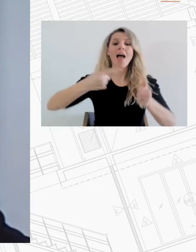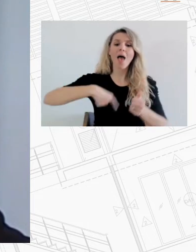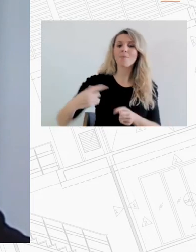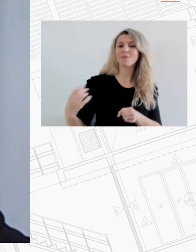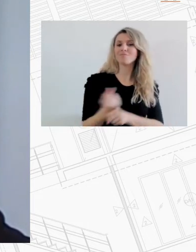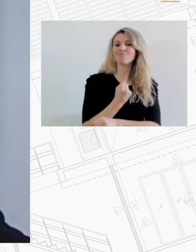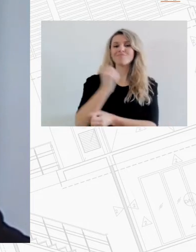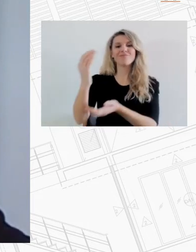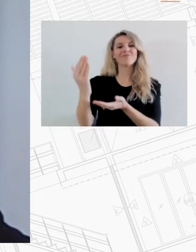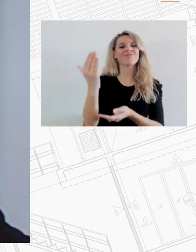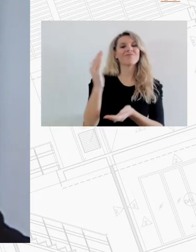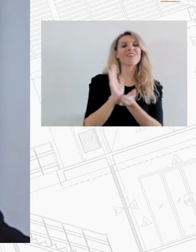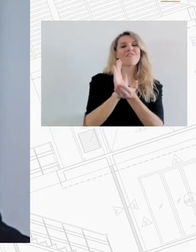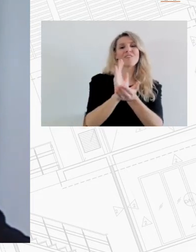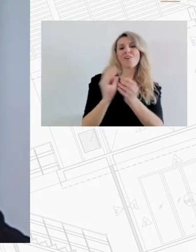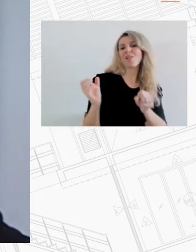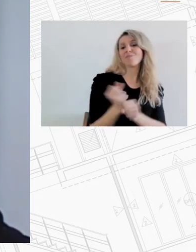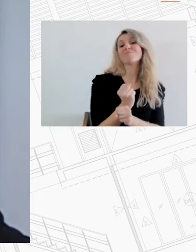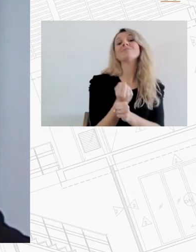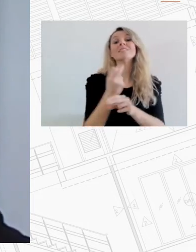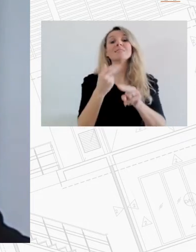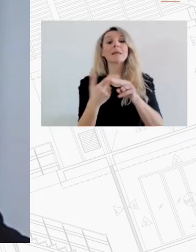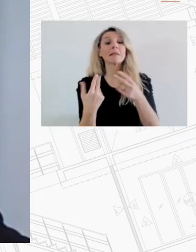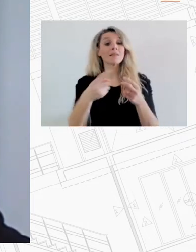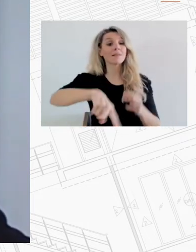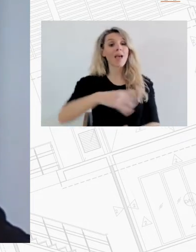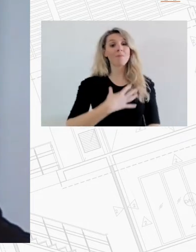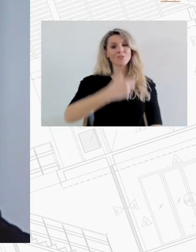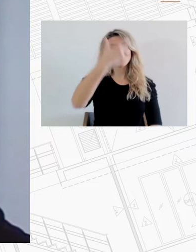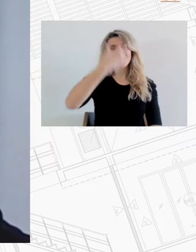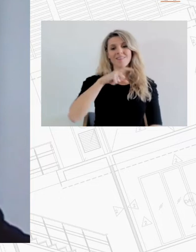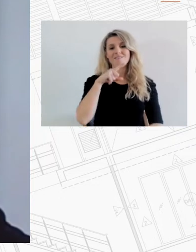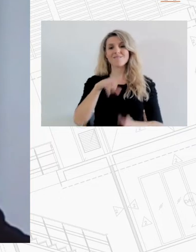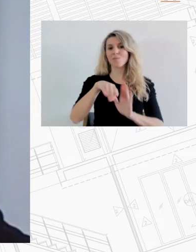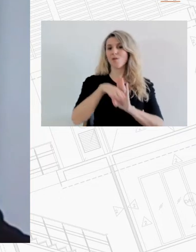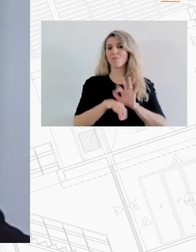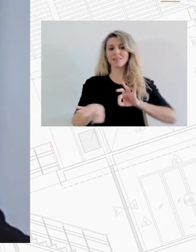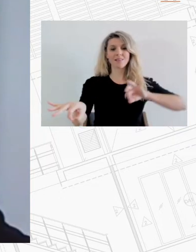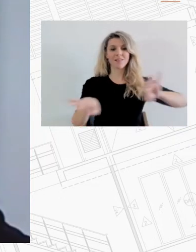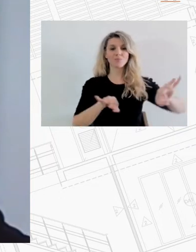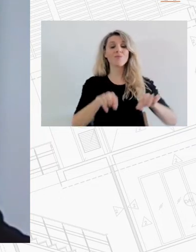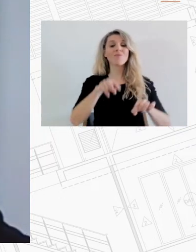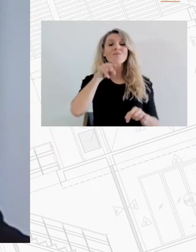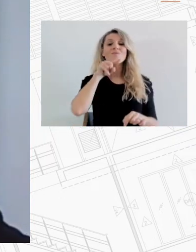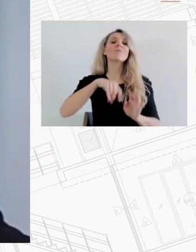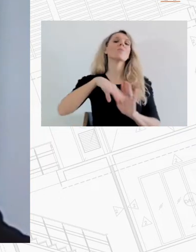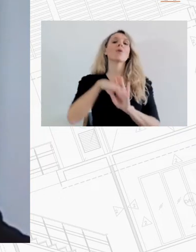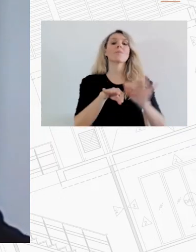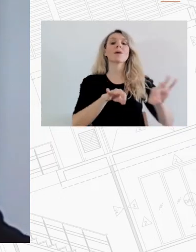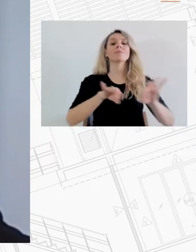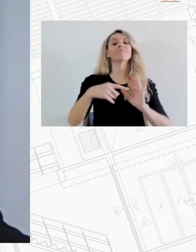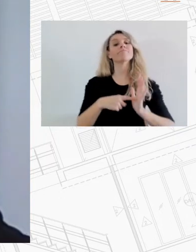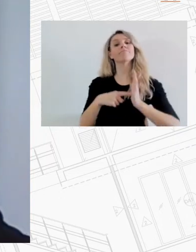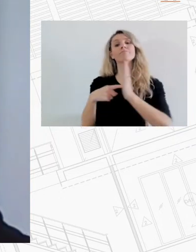κερδίσαμε την εμπιστοσύνη στο πρόγραμμα που σχεδιάσαμε. Το πρόγραμμα αυτό το παρουσιάσαμε και στο Υπουργείο